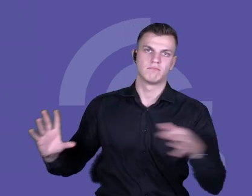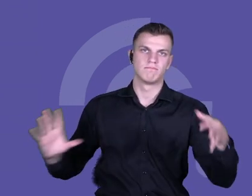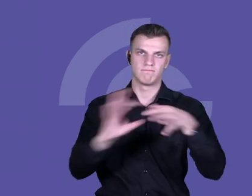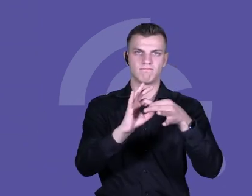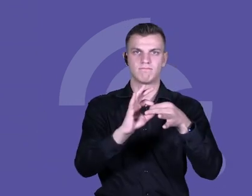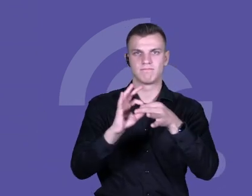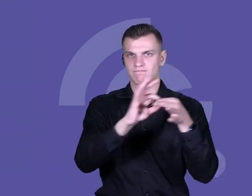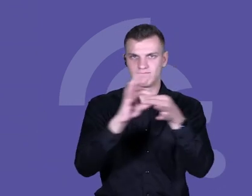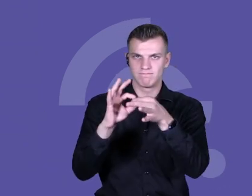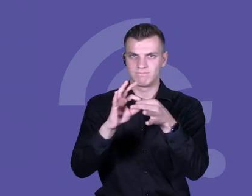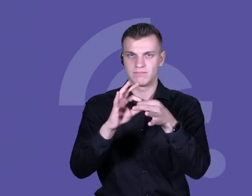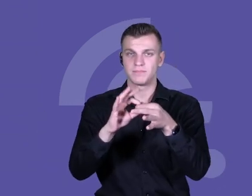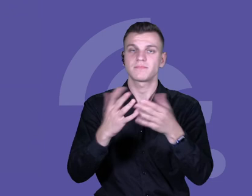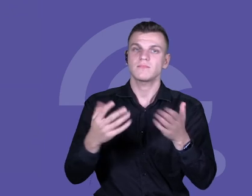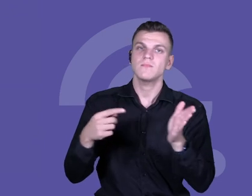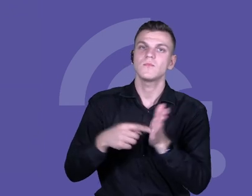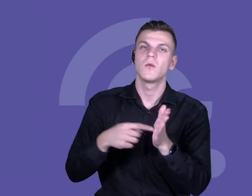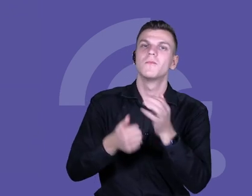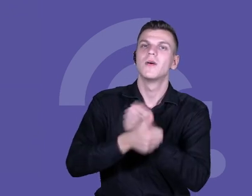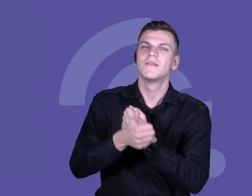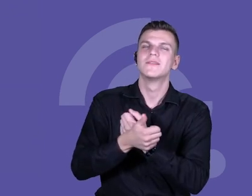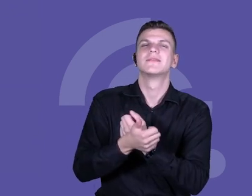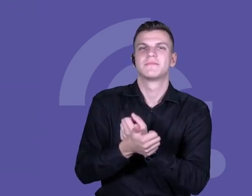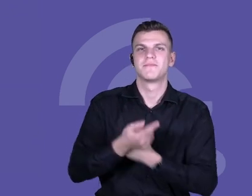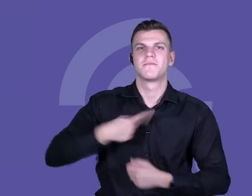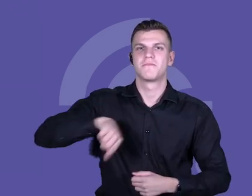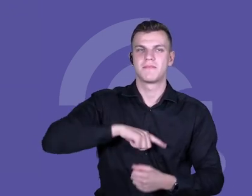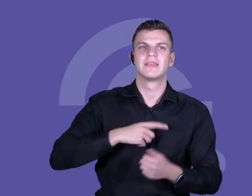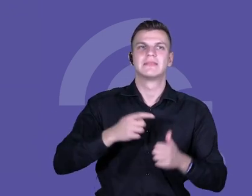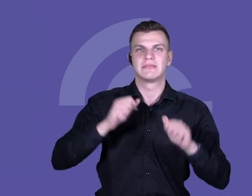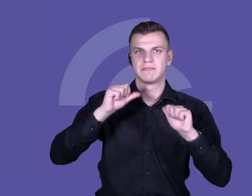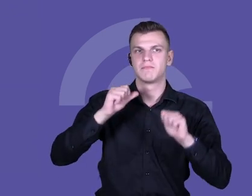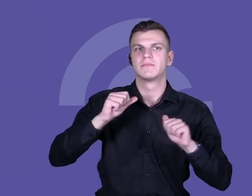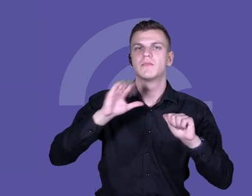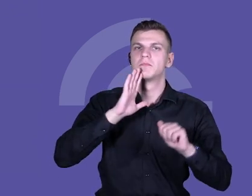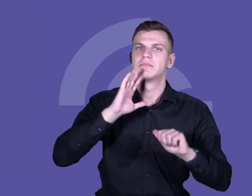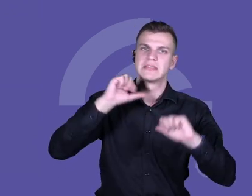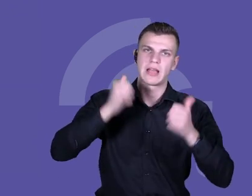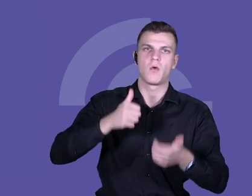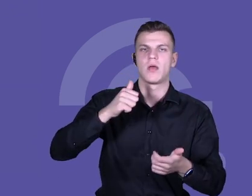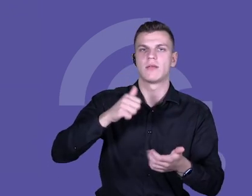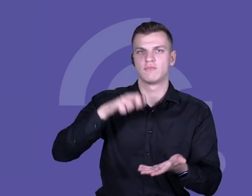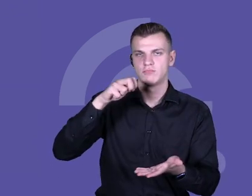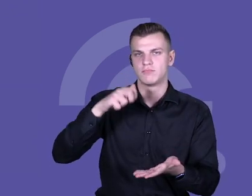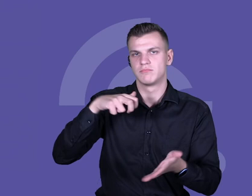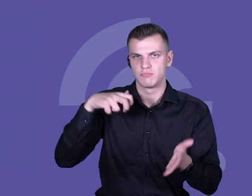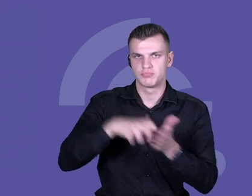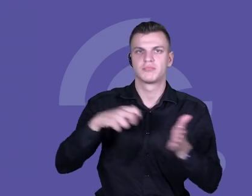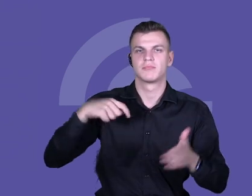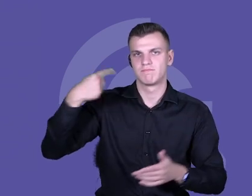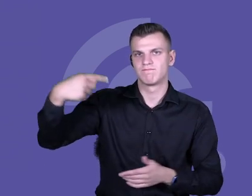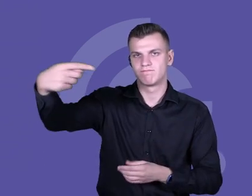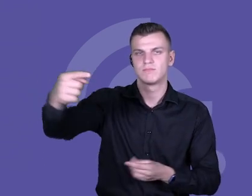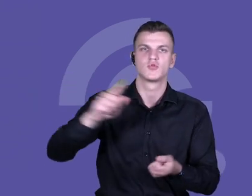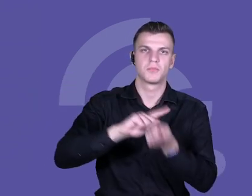rozpoczęliśmy prowadzenie tych spotkań w momencie, kiedy były jakieś dokumentacje tej pracy,